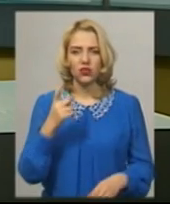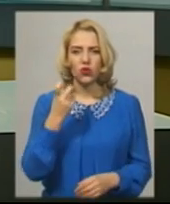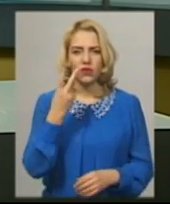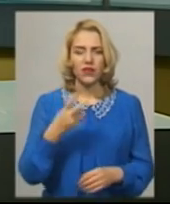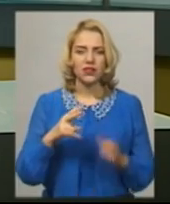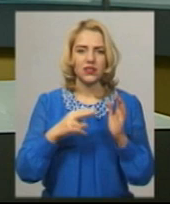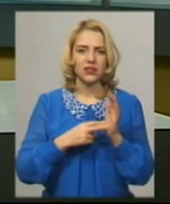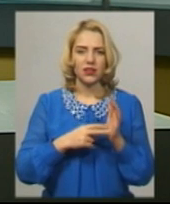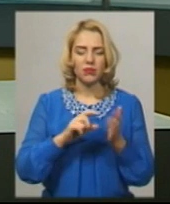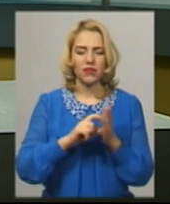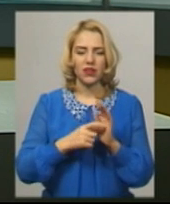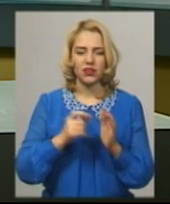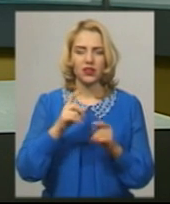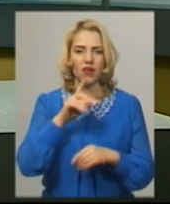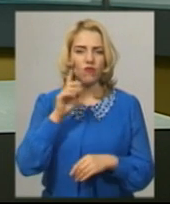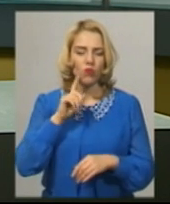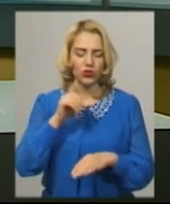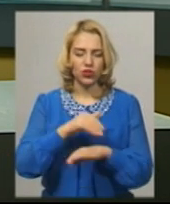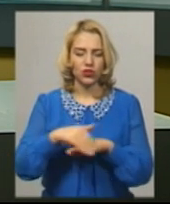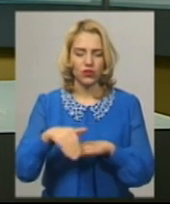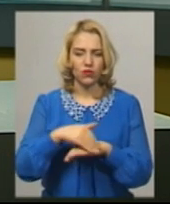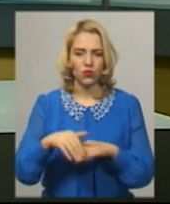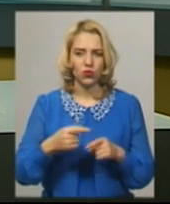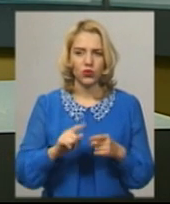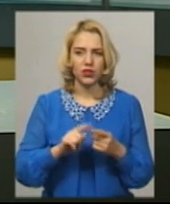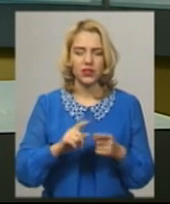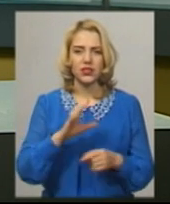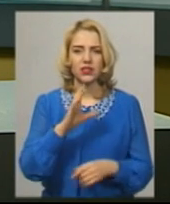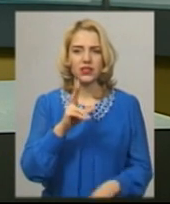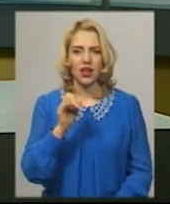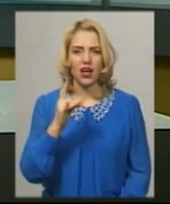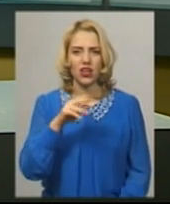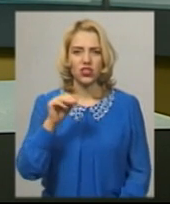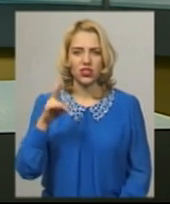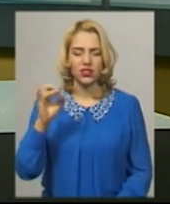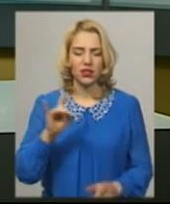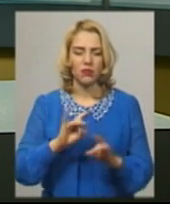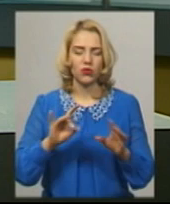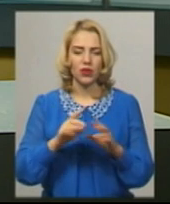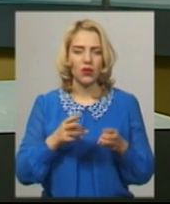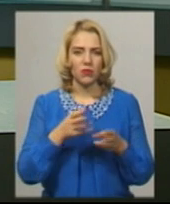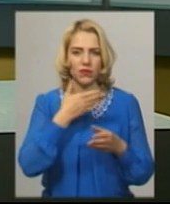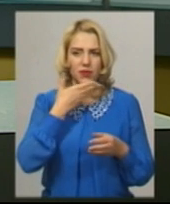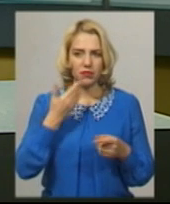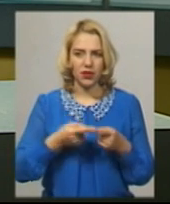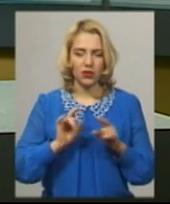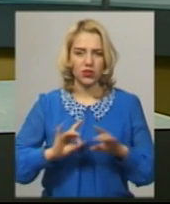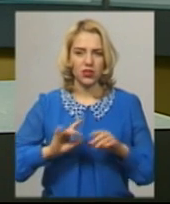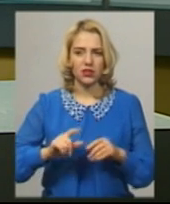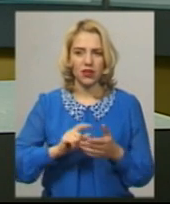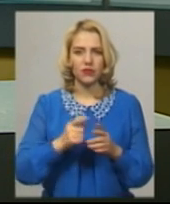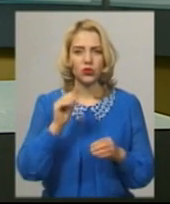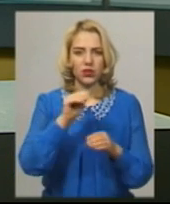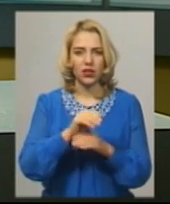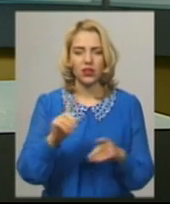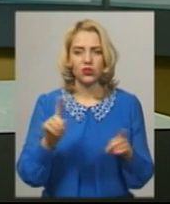127 квартир на вулиці Молодіжні у скарженцях Хмельницького району не опалюються. Про це повідомив мешканець однієї з цих квартир